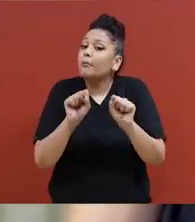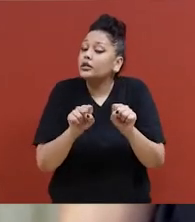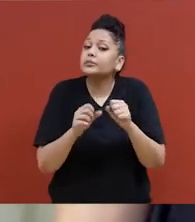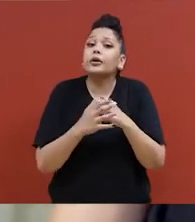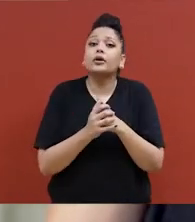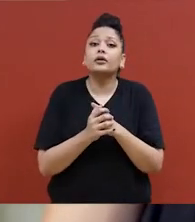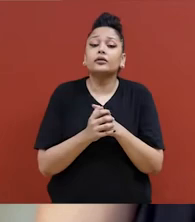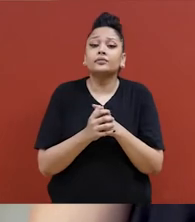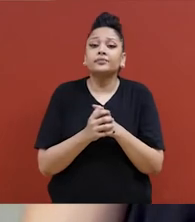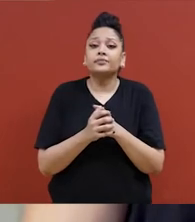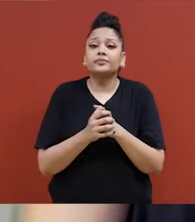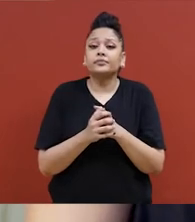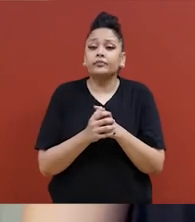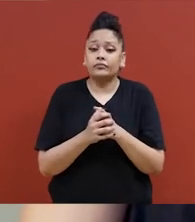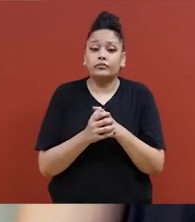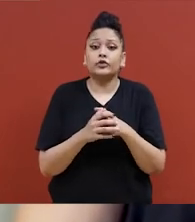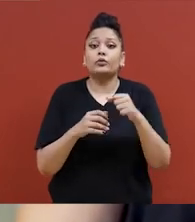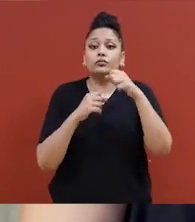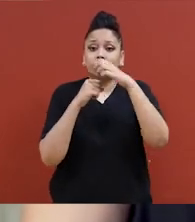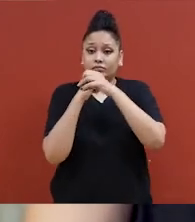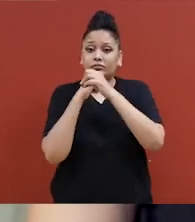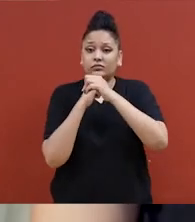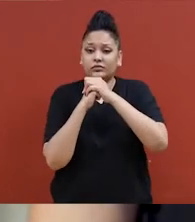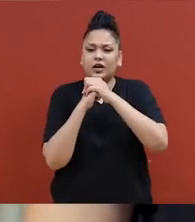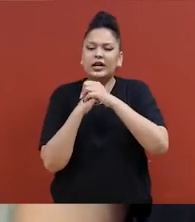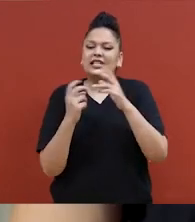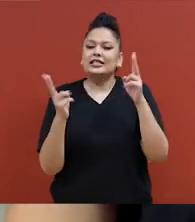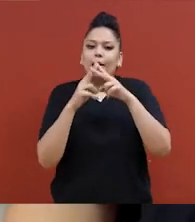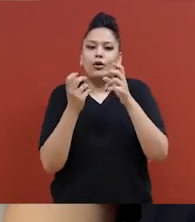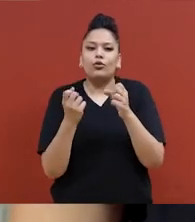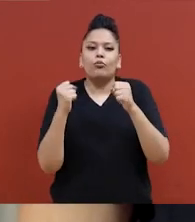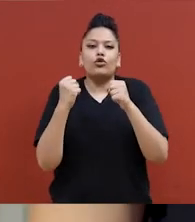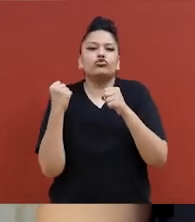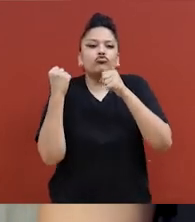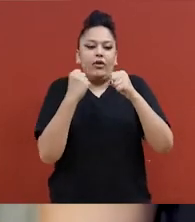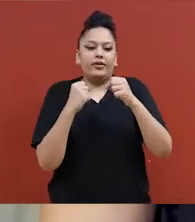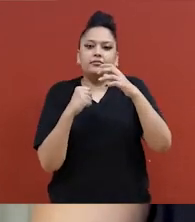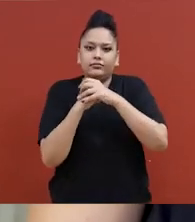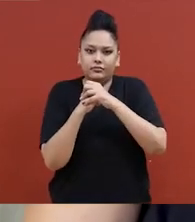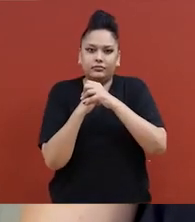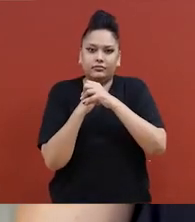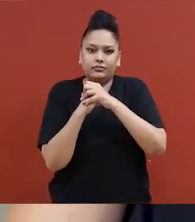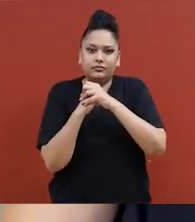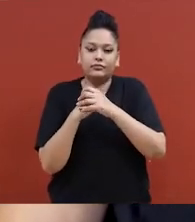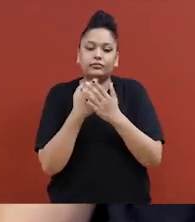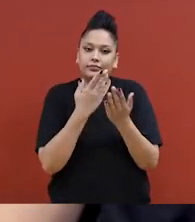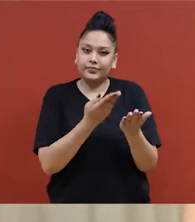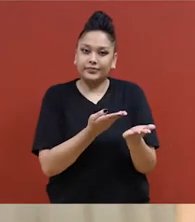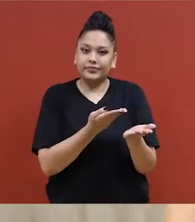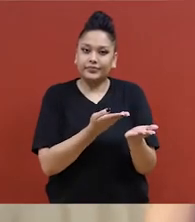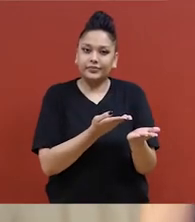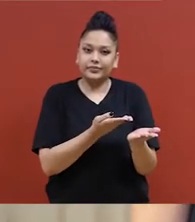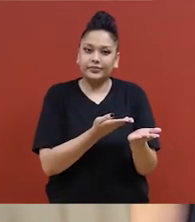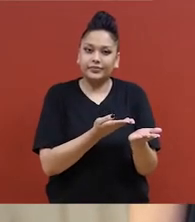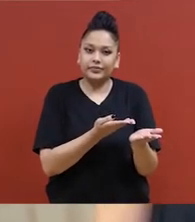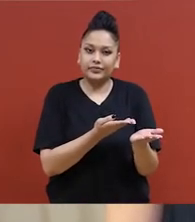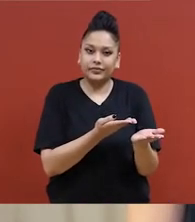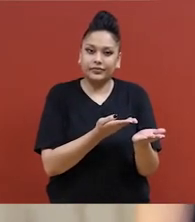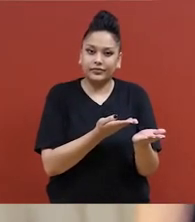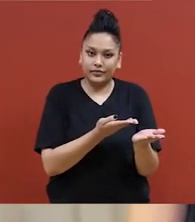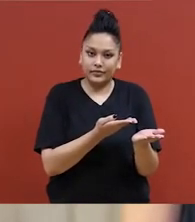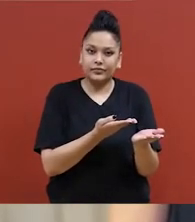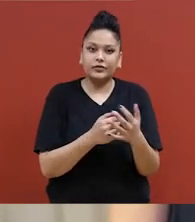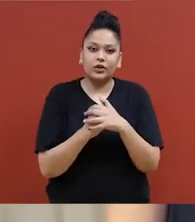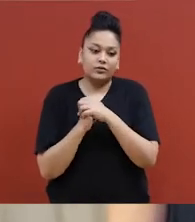renforcer ce point pour en doubler la force. Je prends mon élan avec mon bras devant moi, puis je frappe